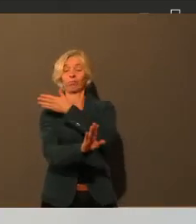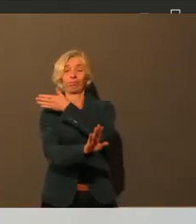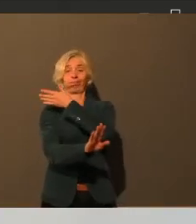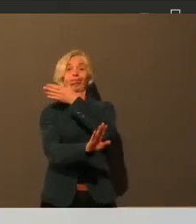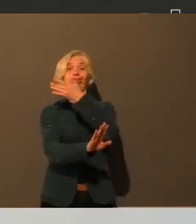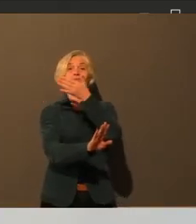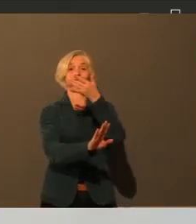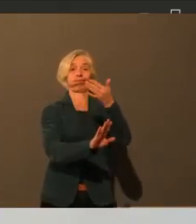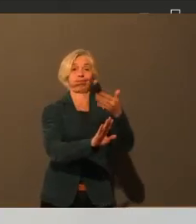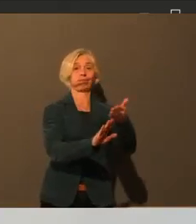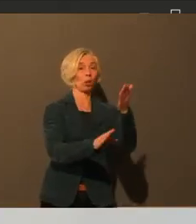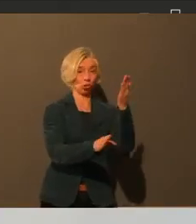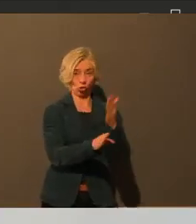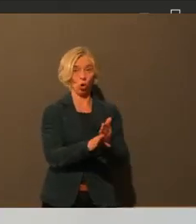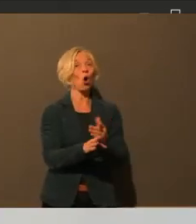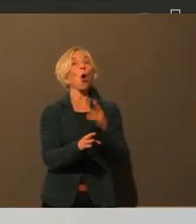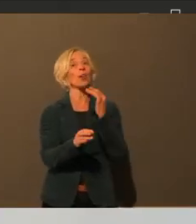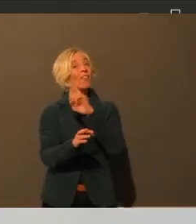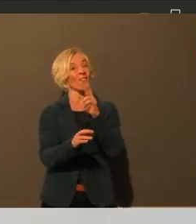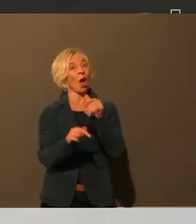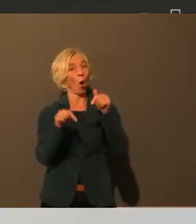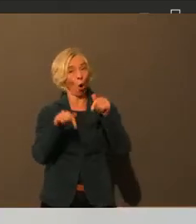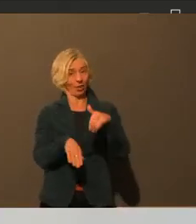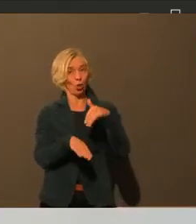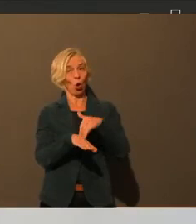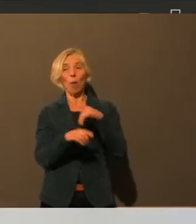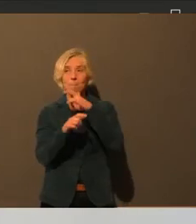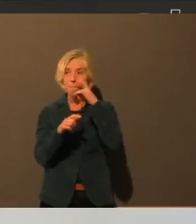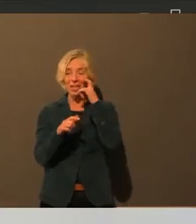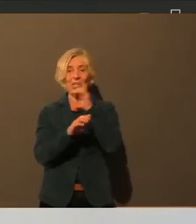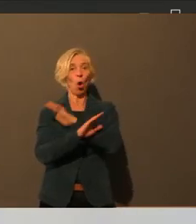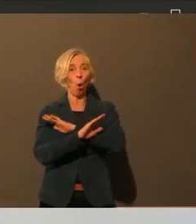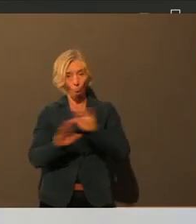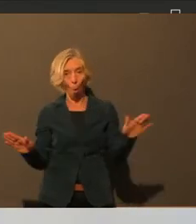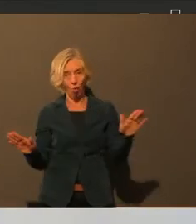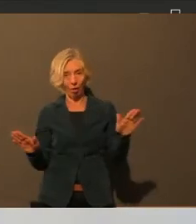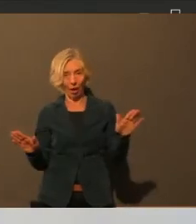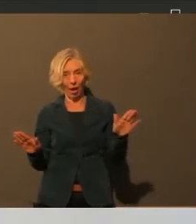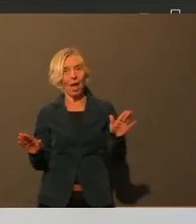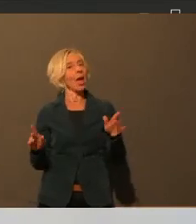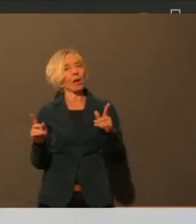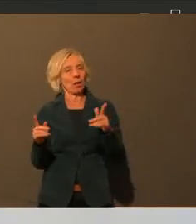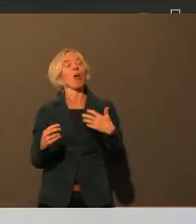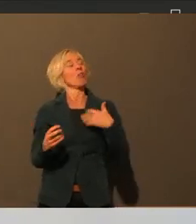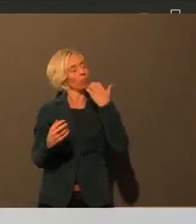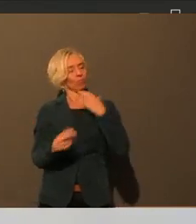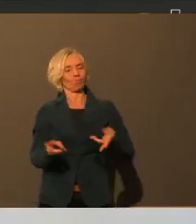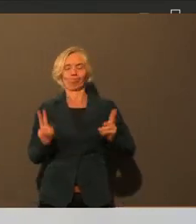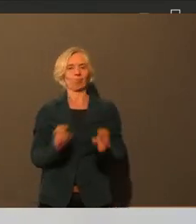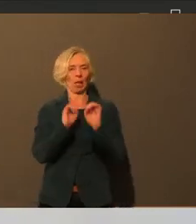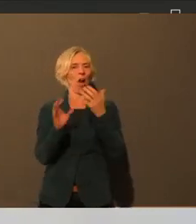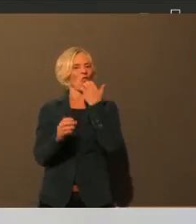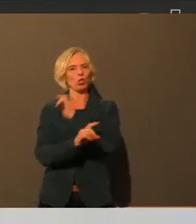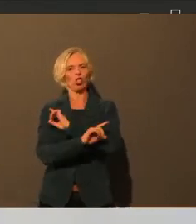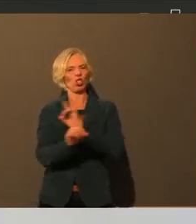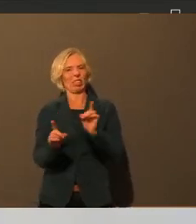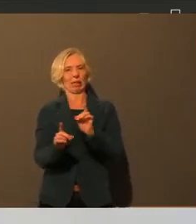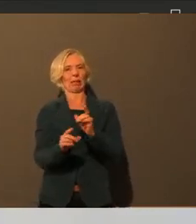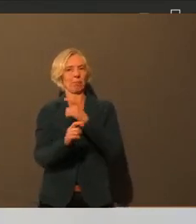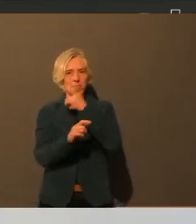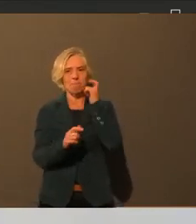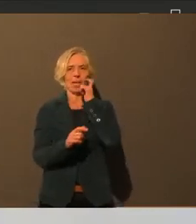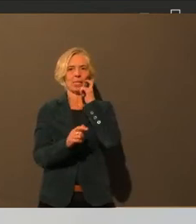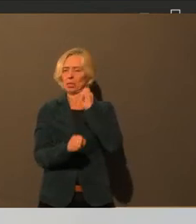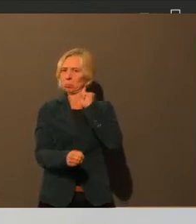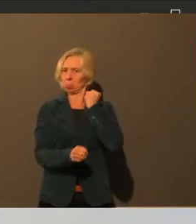deswegen gehen wir auch in Abstimmung mit der Polizei und der Sicherheitswacht schon zu einem relativ klaren Vollzug um. Ich will Ihnen ein Beispiel nennen.